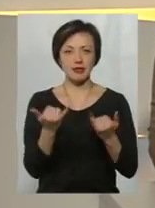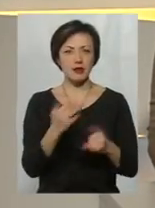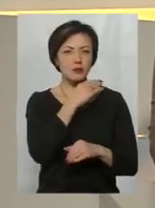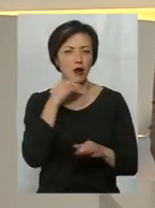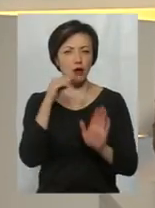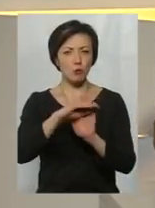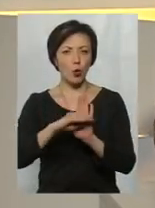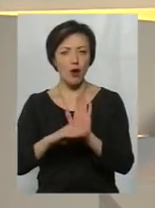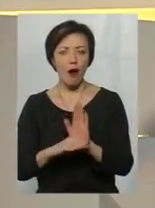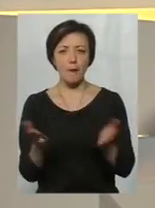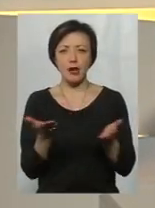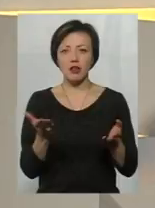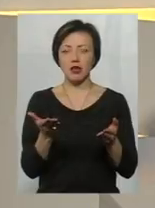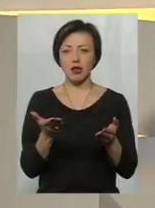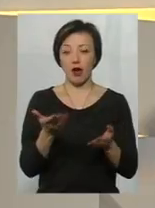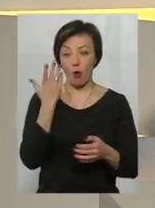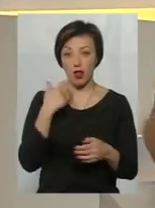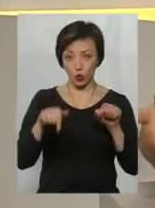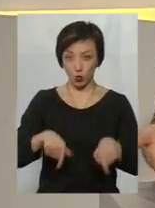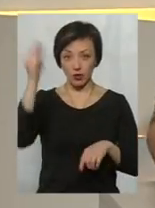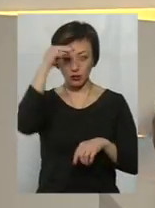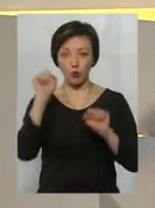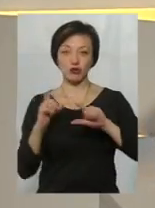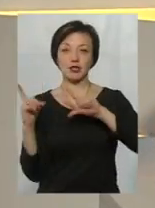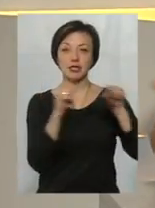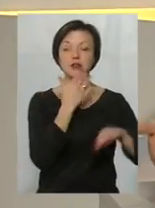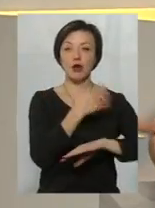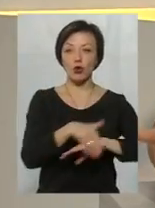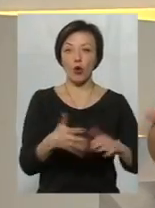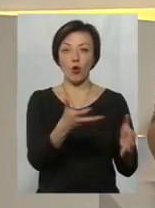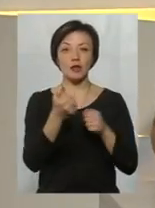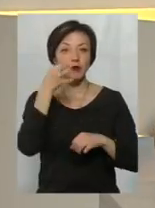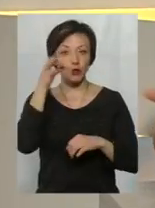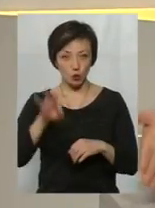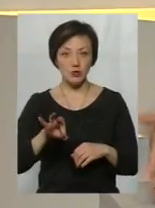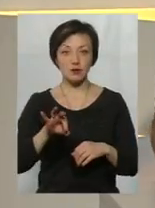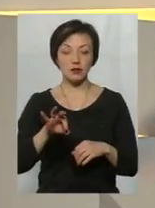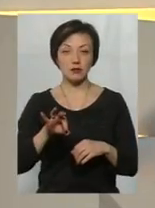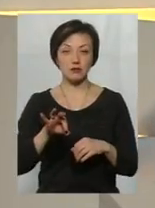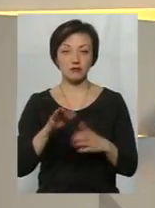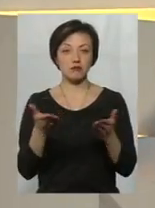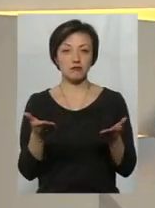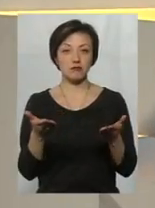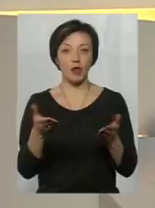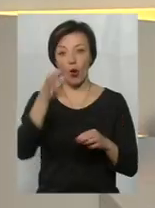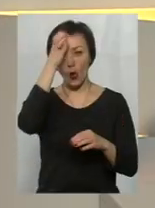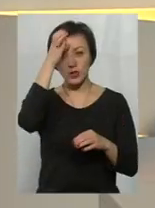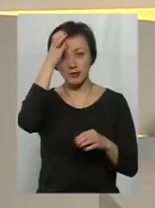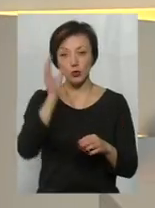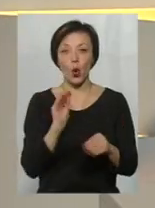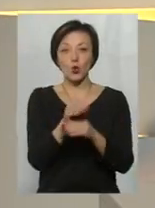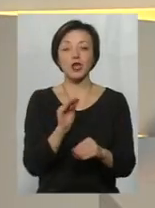в принципі, які, навчаючись тут, можна з'їздити за кордон, отримати якусь освіту